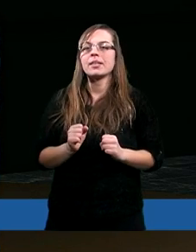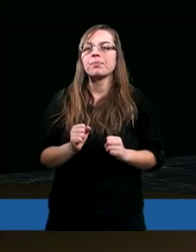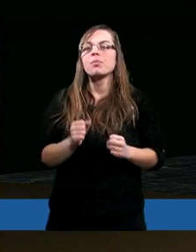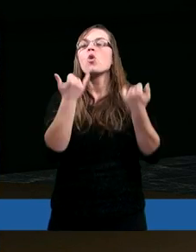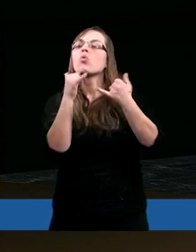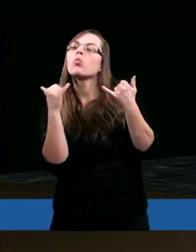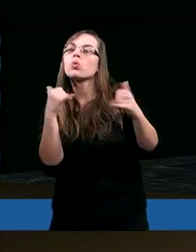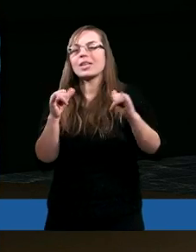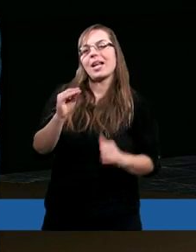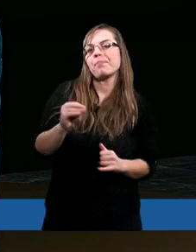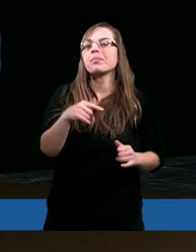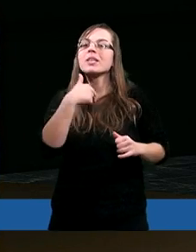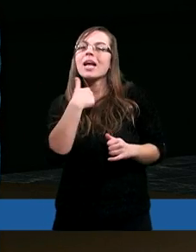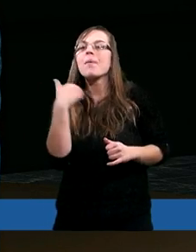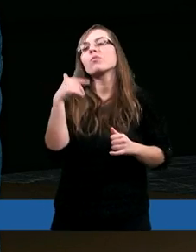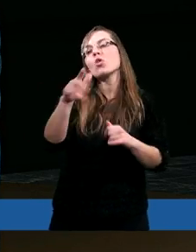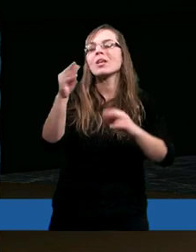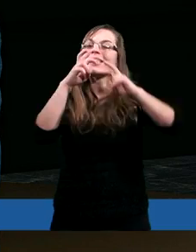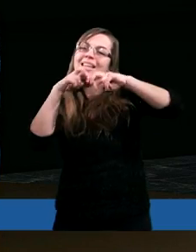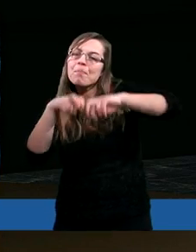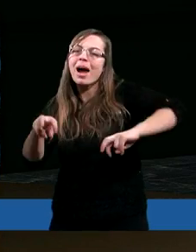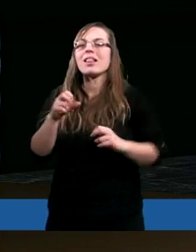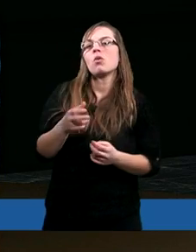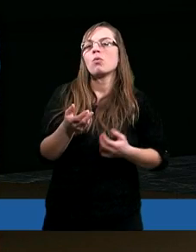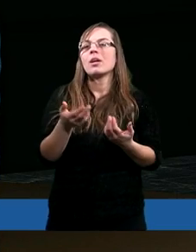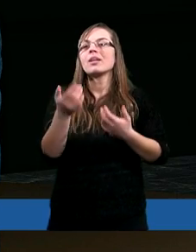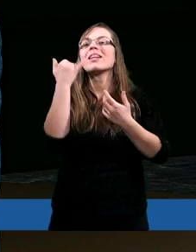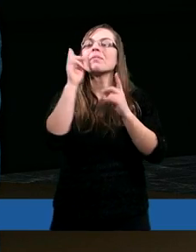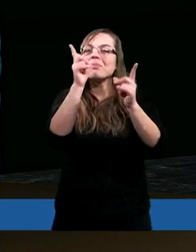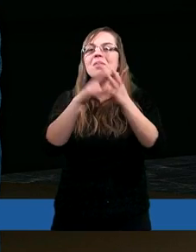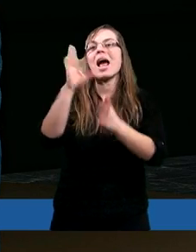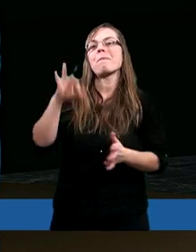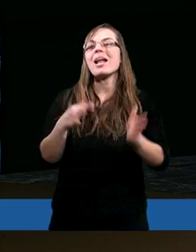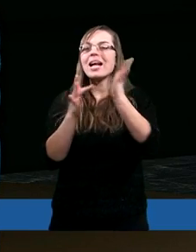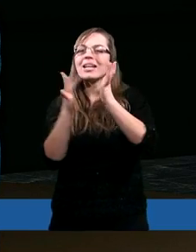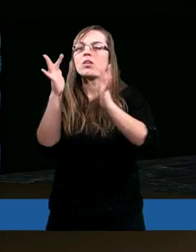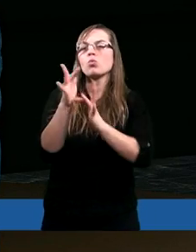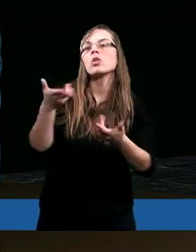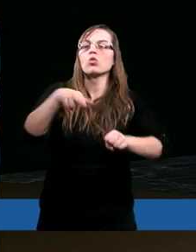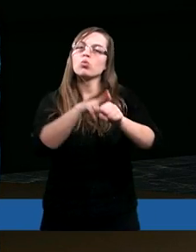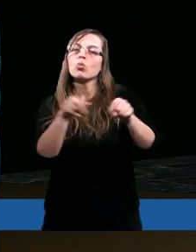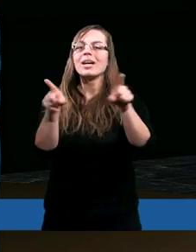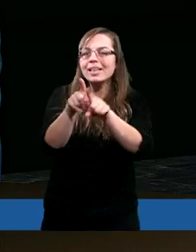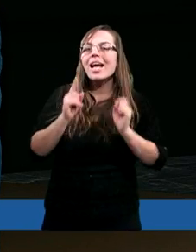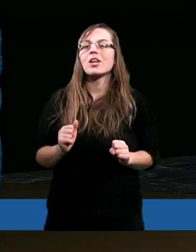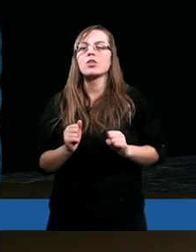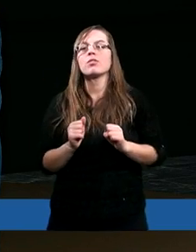różny. Ja bym też jeszcze tutaj podał przykład działania Pana Jezusa, który też